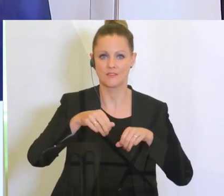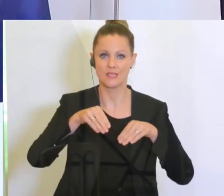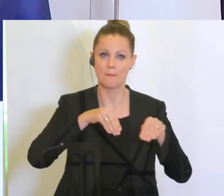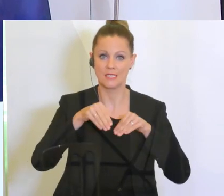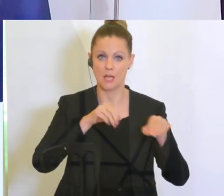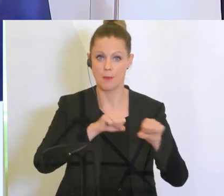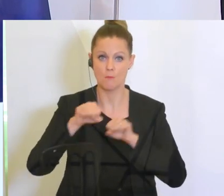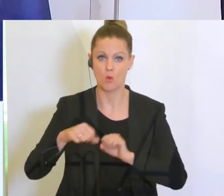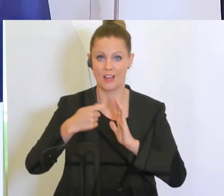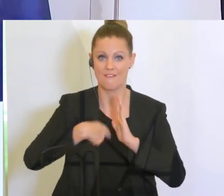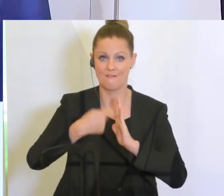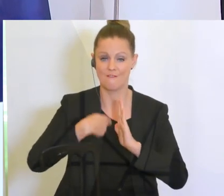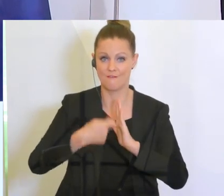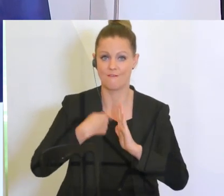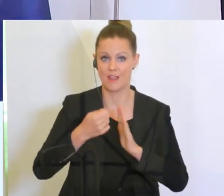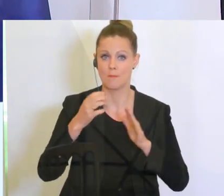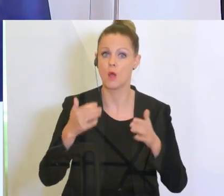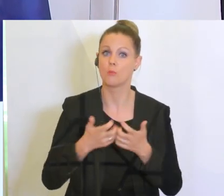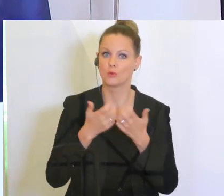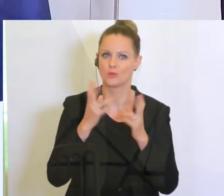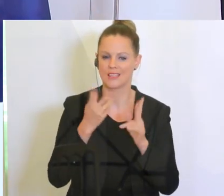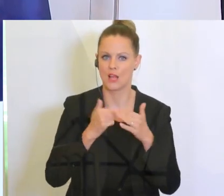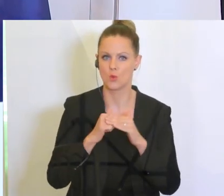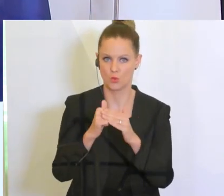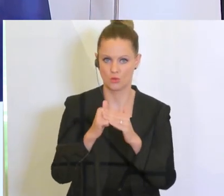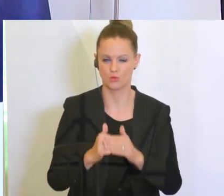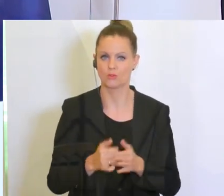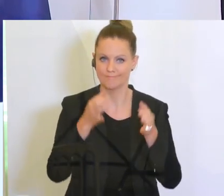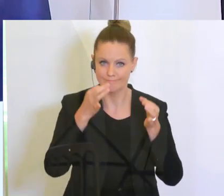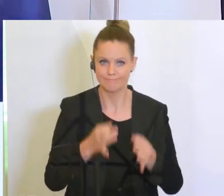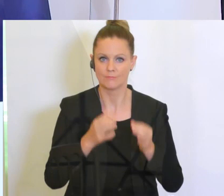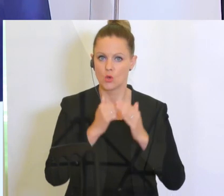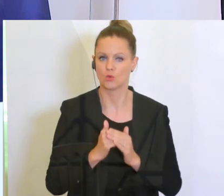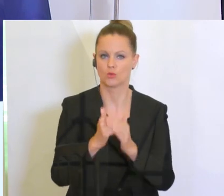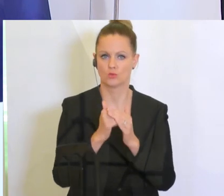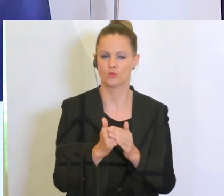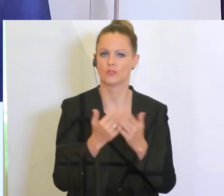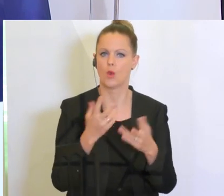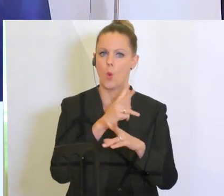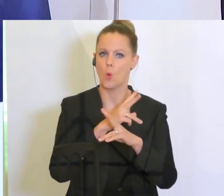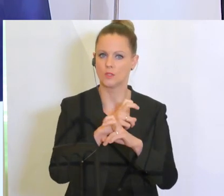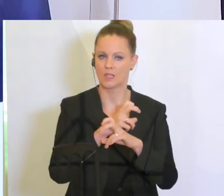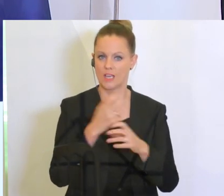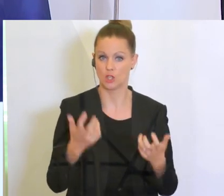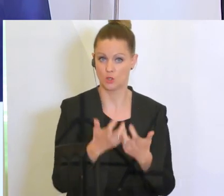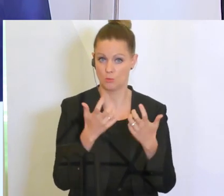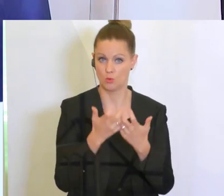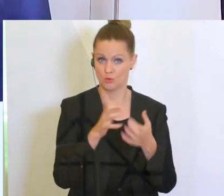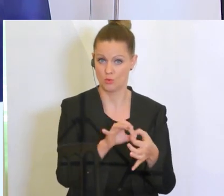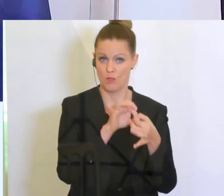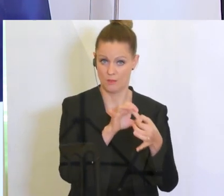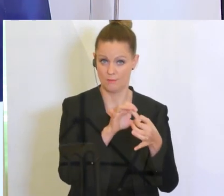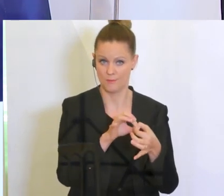Filmproduktionen gezielt zu unterstützen. Ganz konkret unterstützen wir österreichische Produktionen,